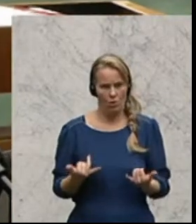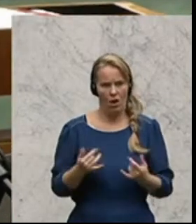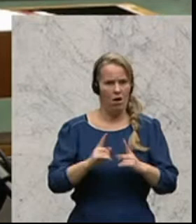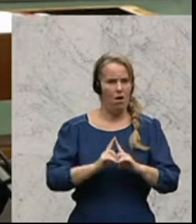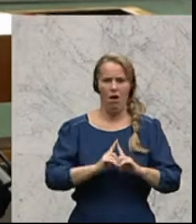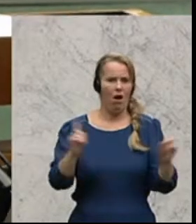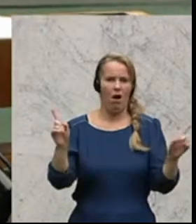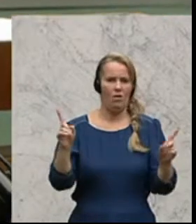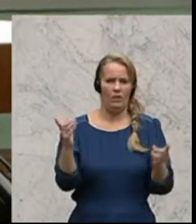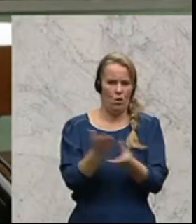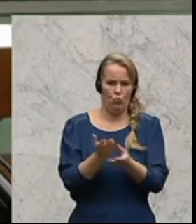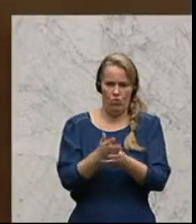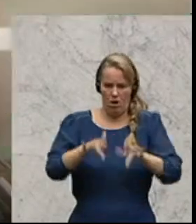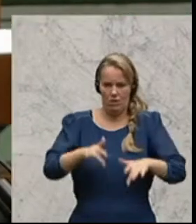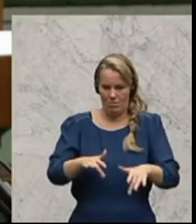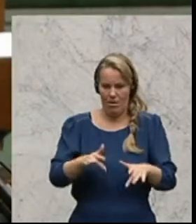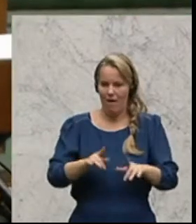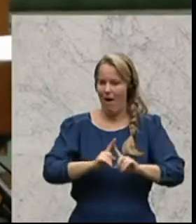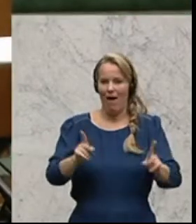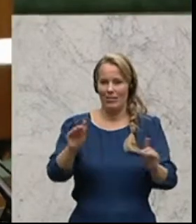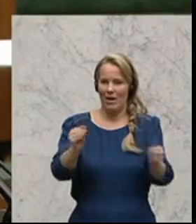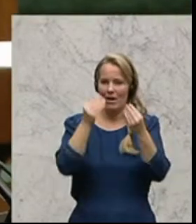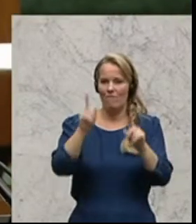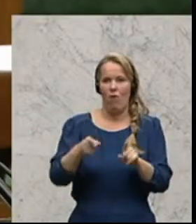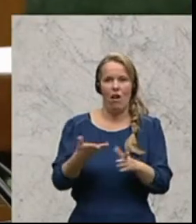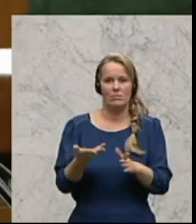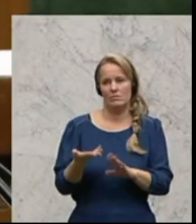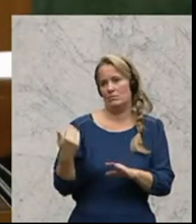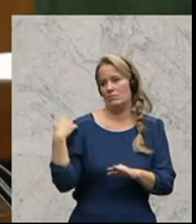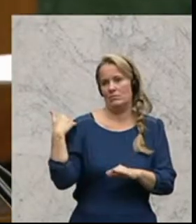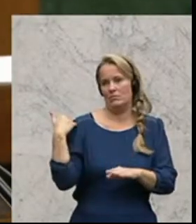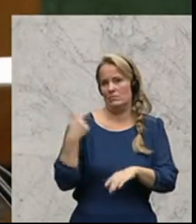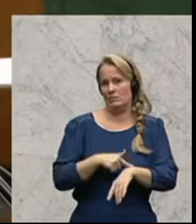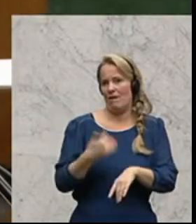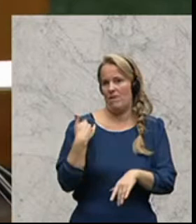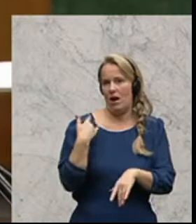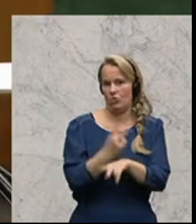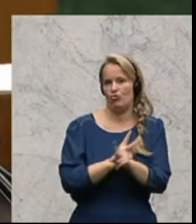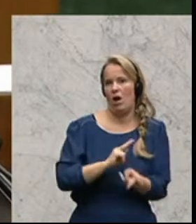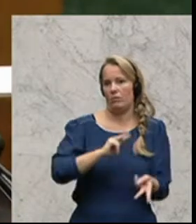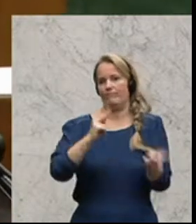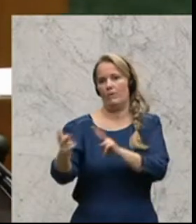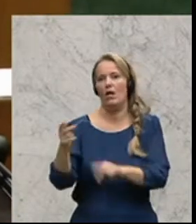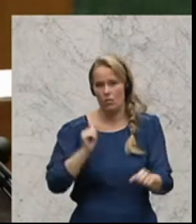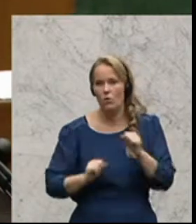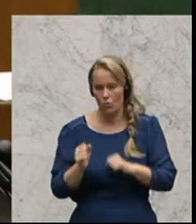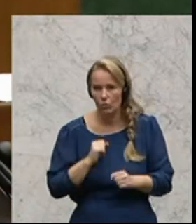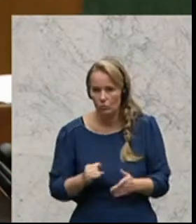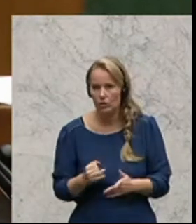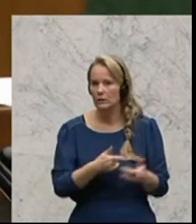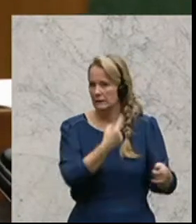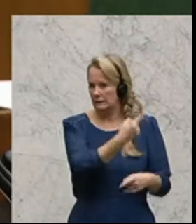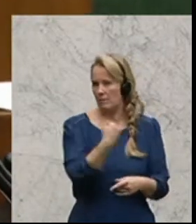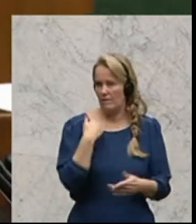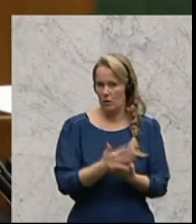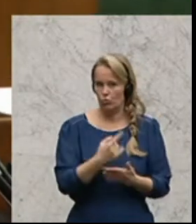andere Unterlagen verfügen und ganz andere Informationen haben, als das zum Zeitpunkt der Notverstaatlichung war. Und Sie haben es auch